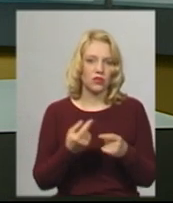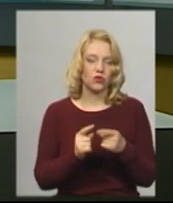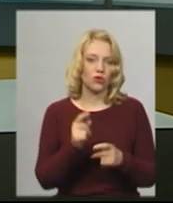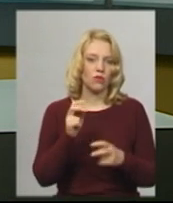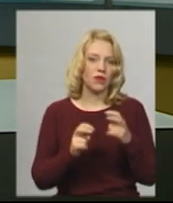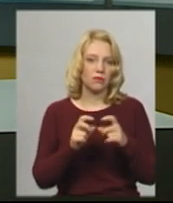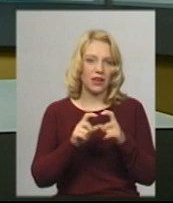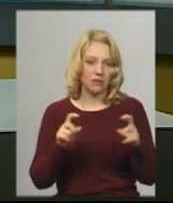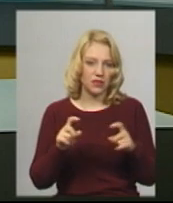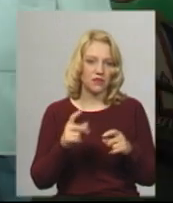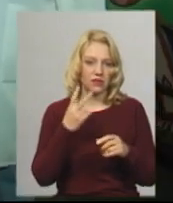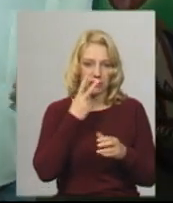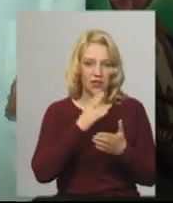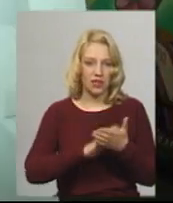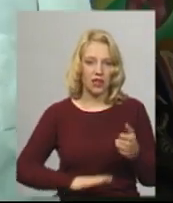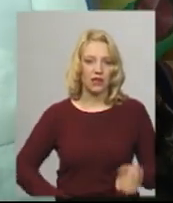сюжеті.